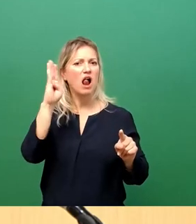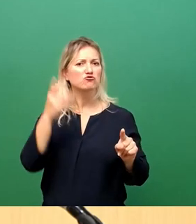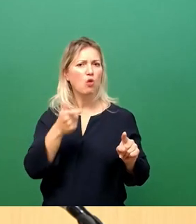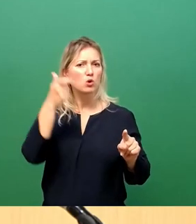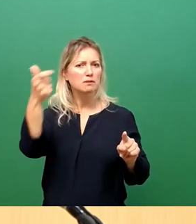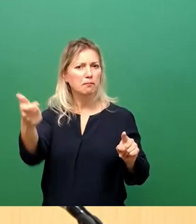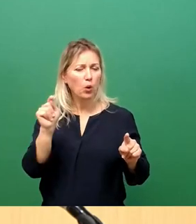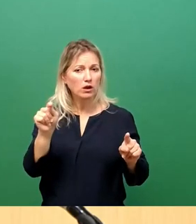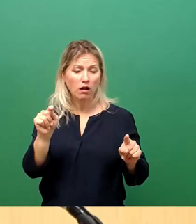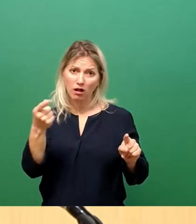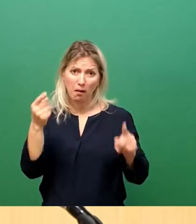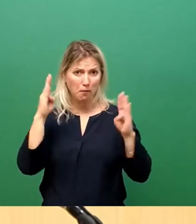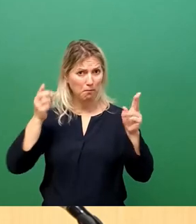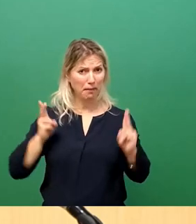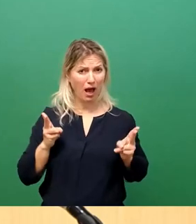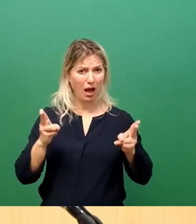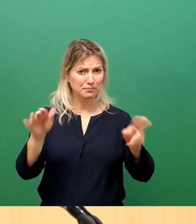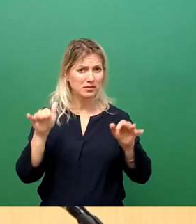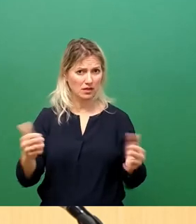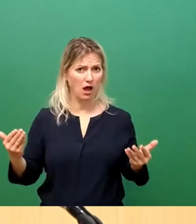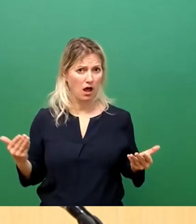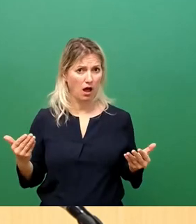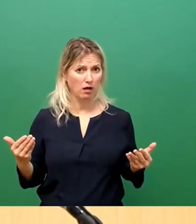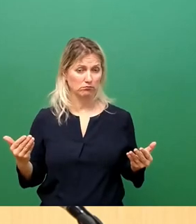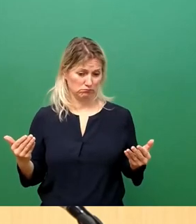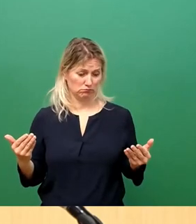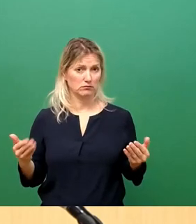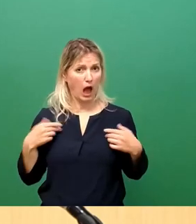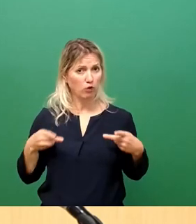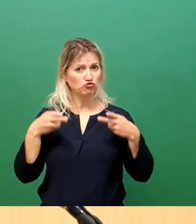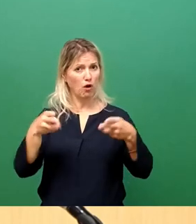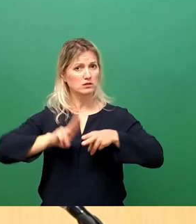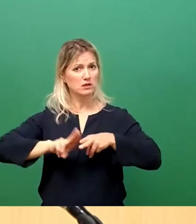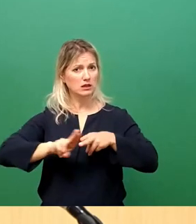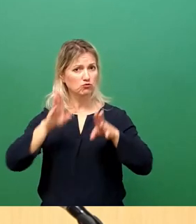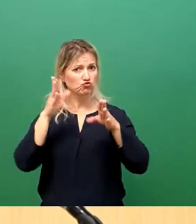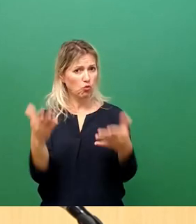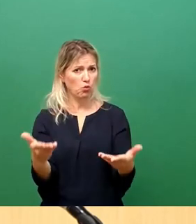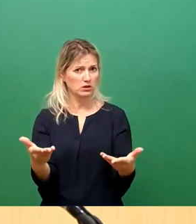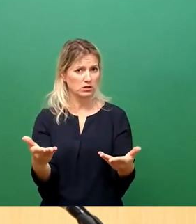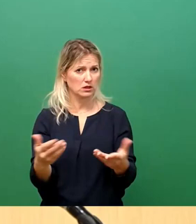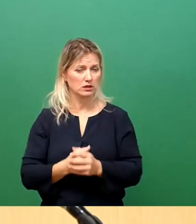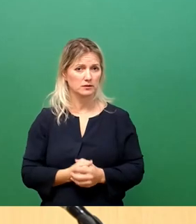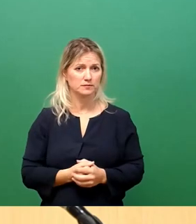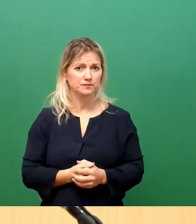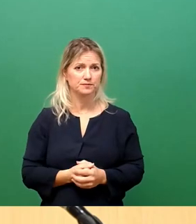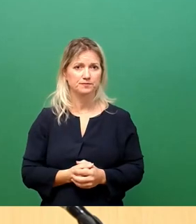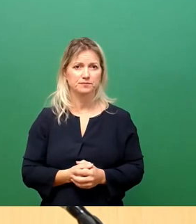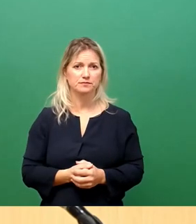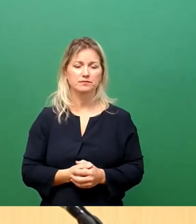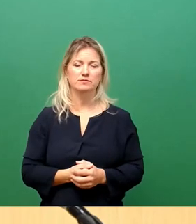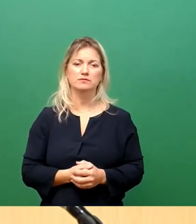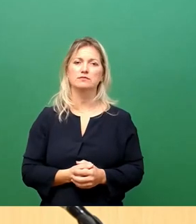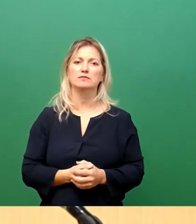Bäume weiterhin und die Straße ist saniert. Meine Damen und Herren, als ich 2011